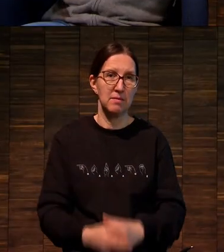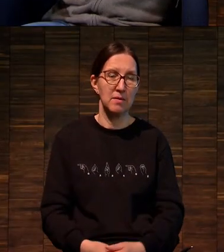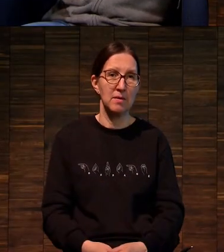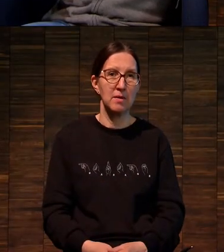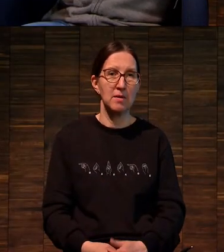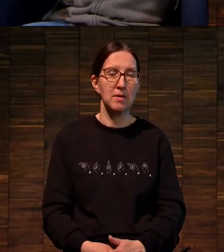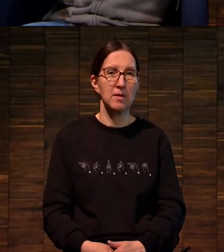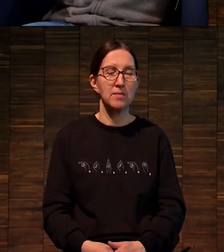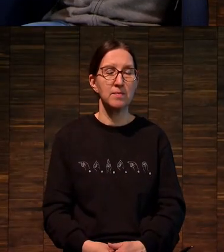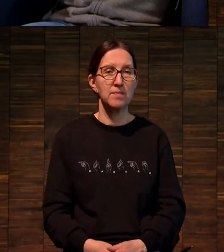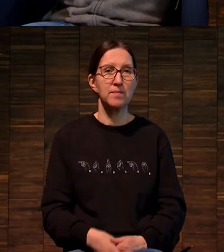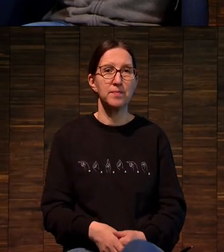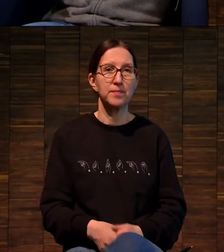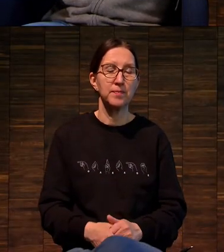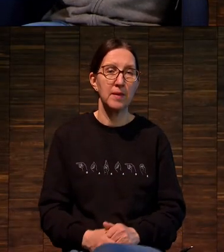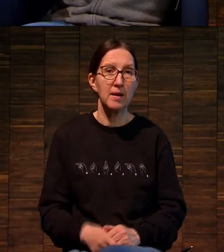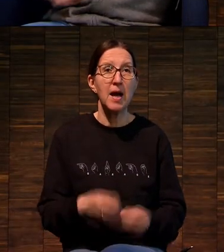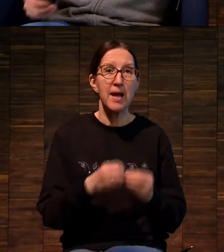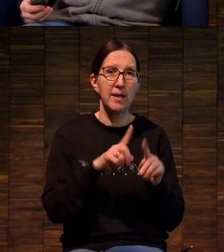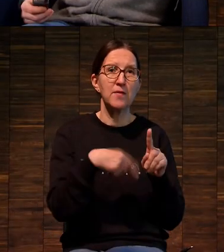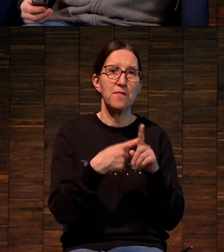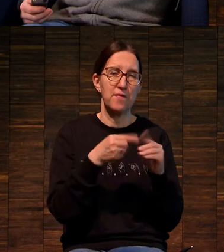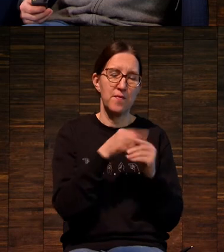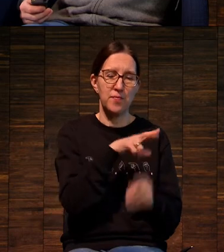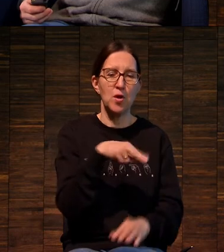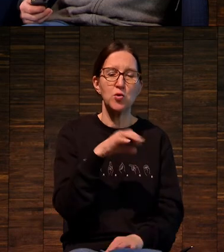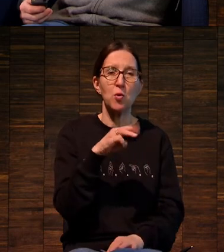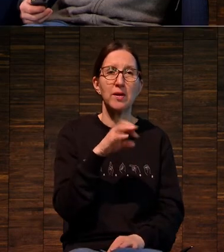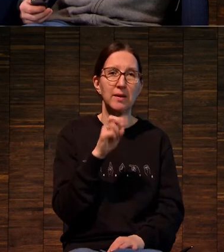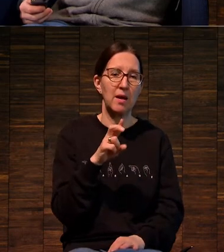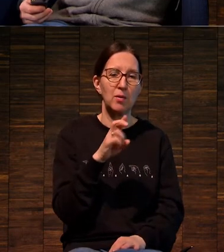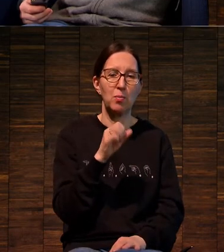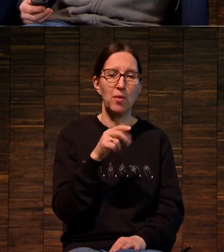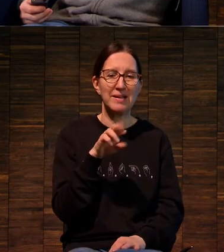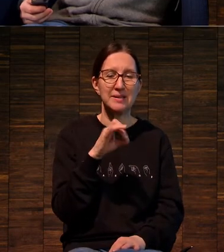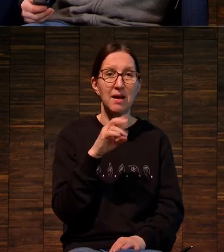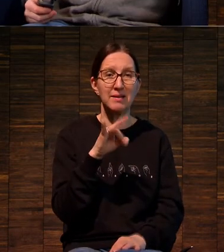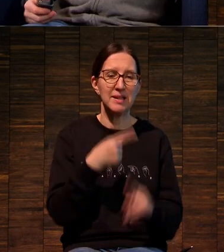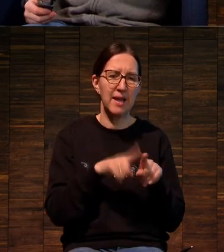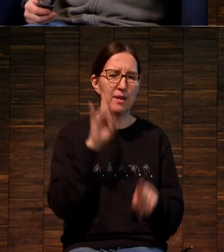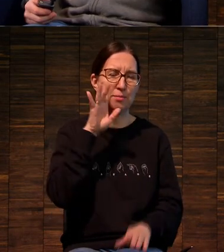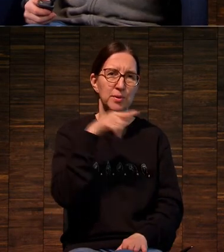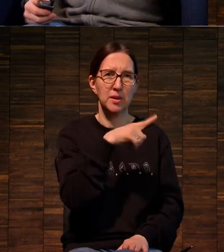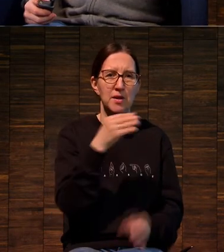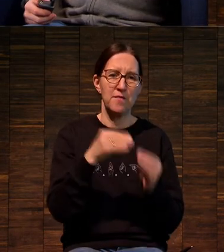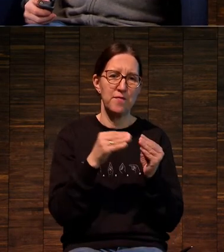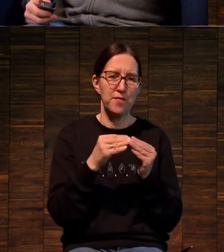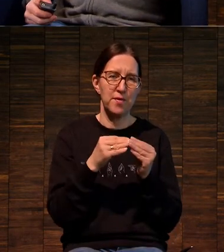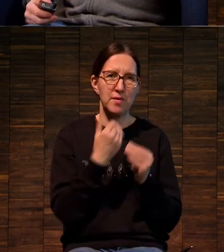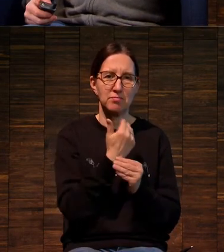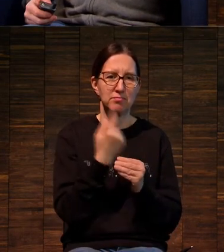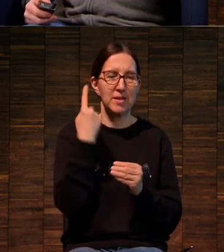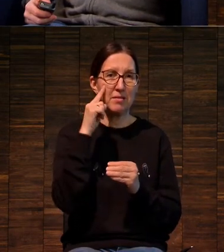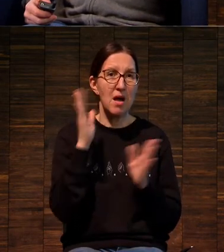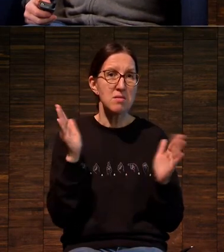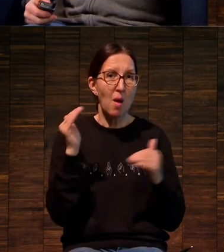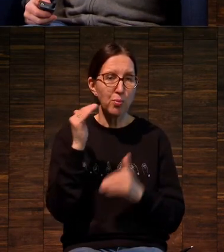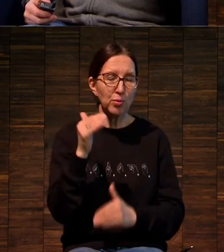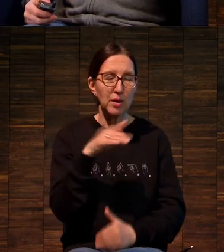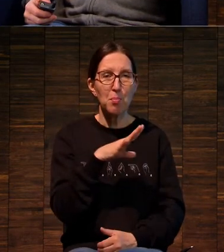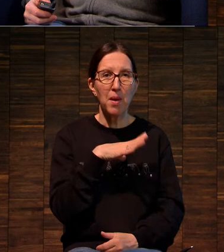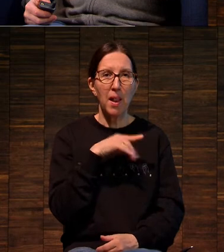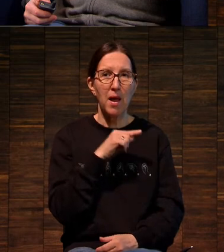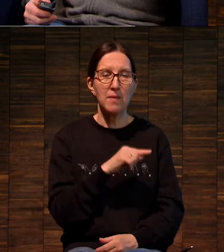Вот еще один Джон Бальдесари, но это такая каноническая его вещь, на самом деле известная. она была...